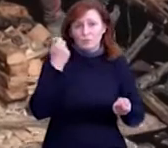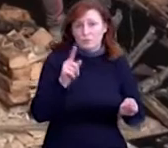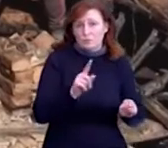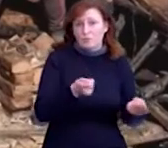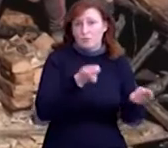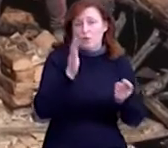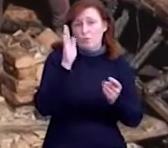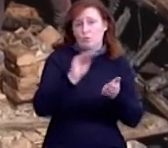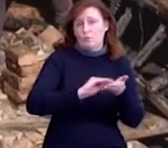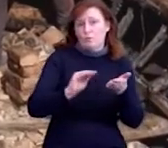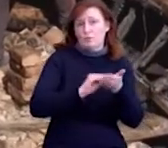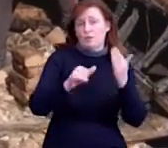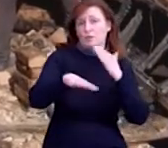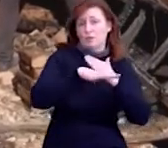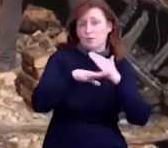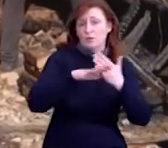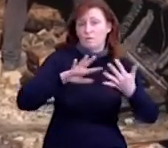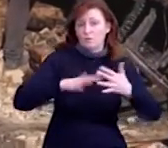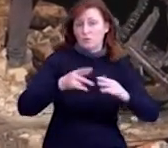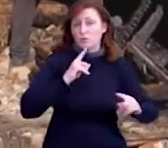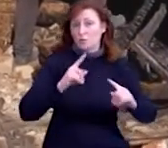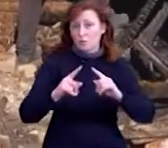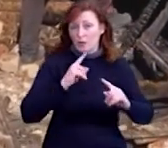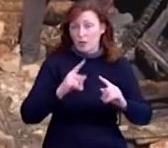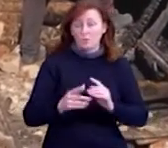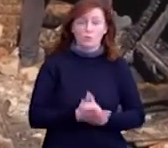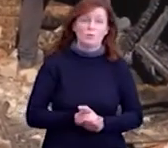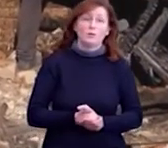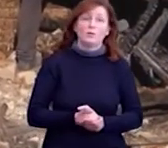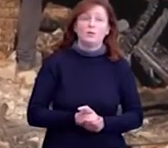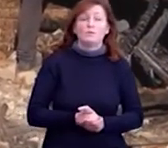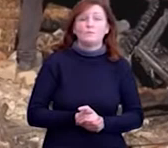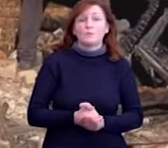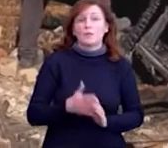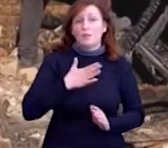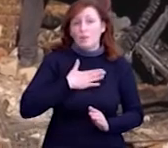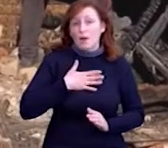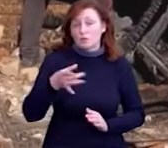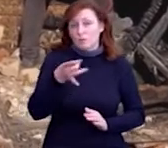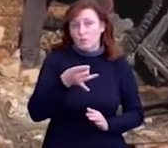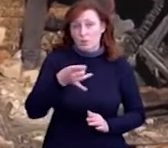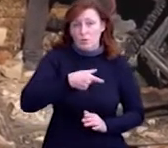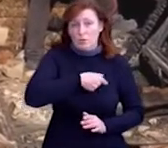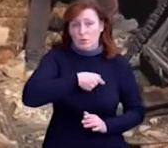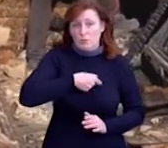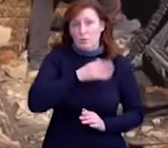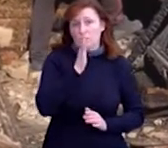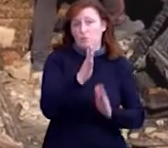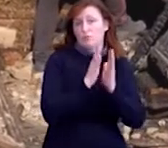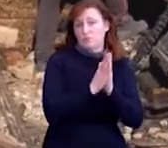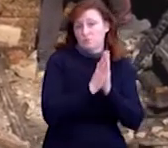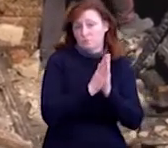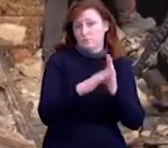на допомогу у сільську раду, на виконавчий комітет, і нашому районному депутату, будемо звертатися